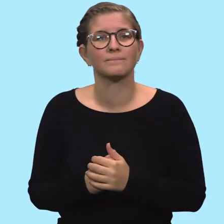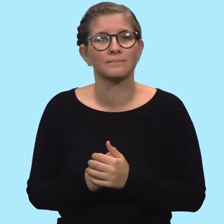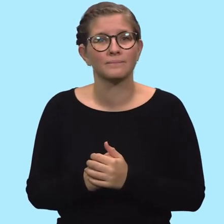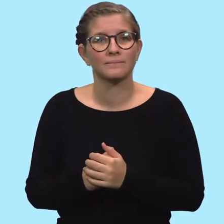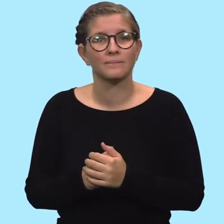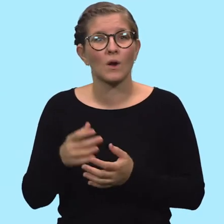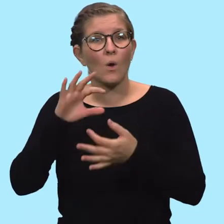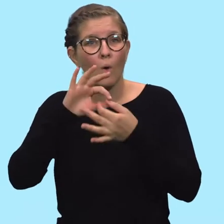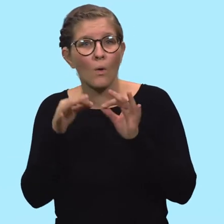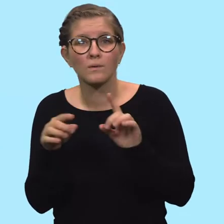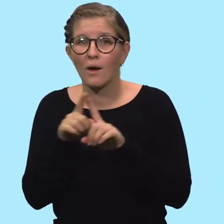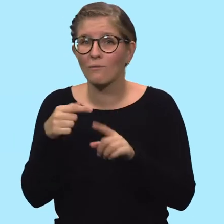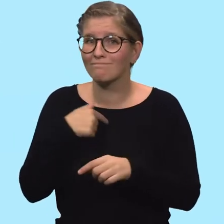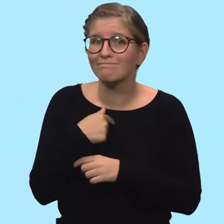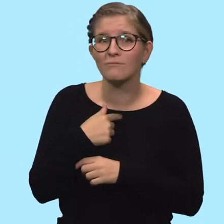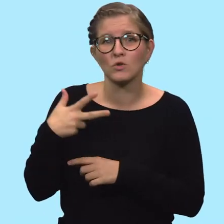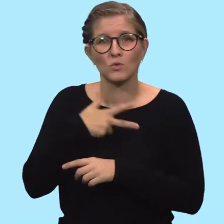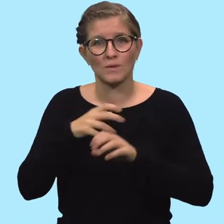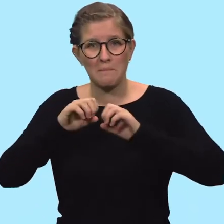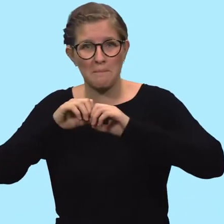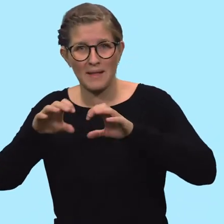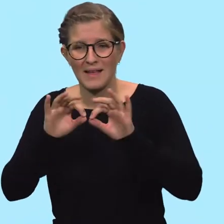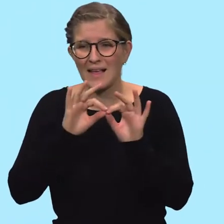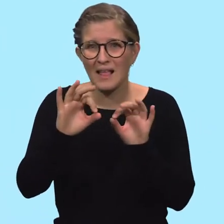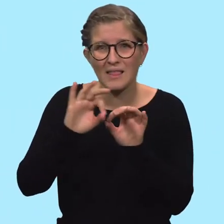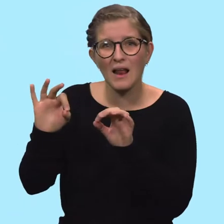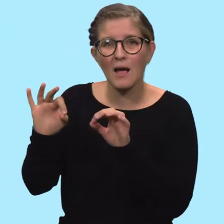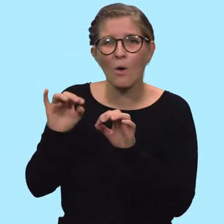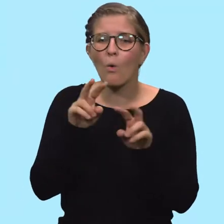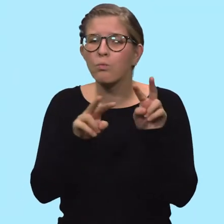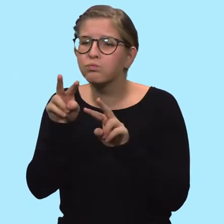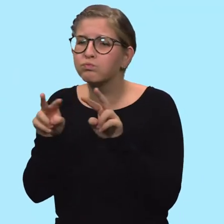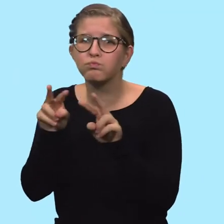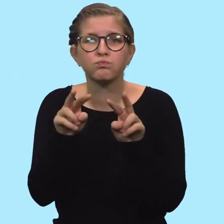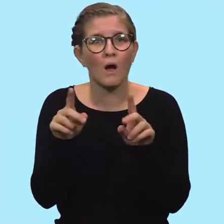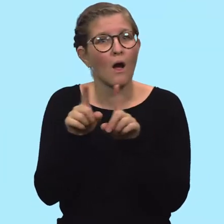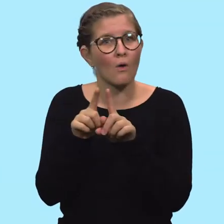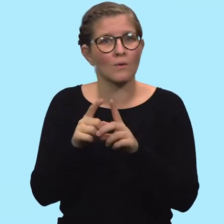oder mich in Social-Media-Kanalen bewegen zu können.